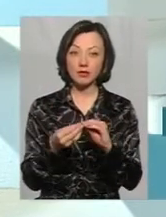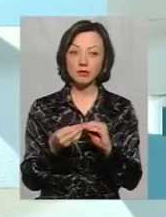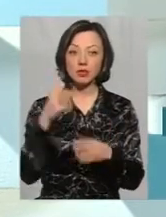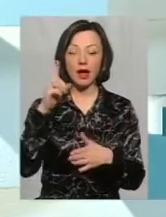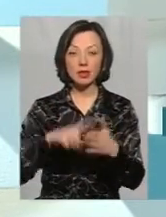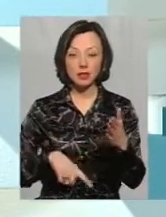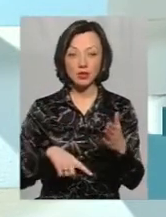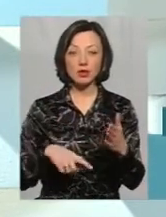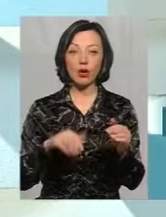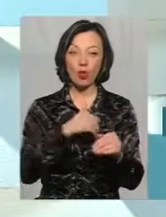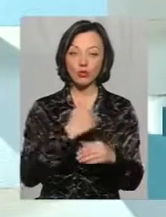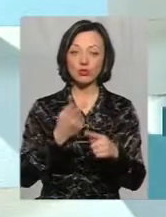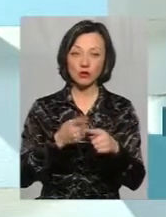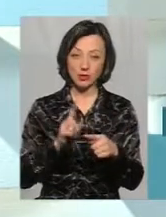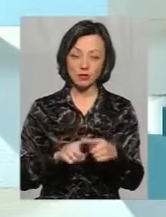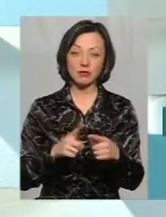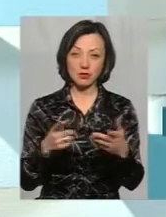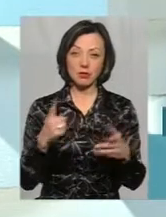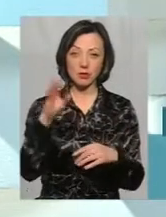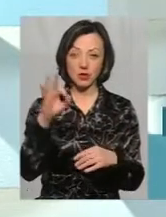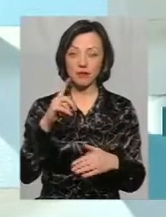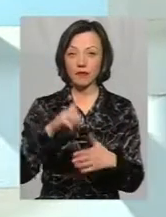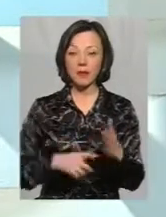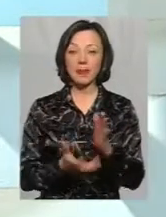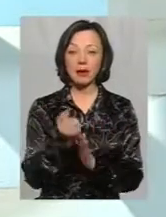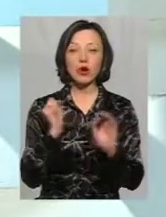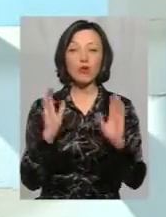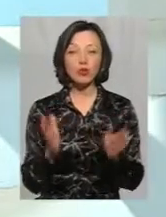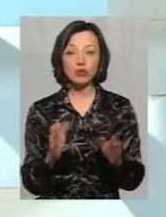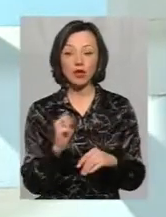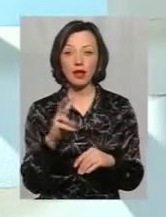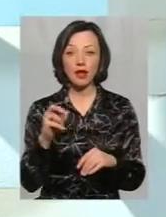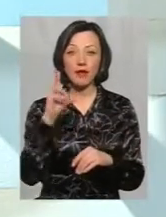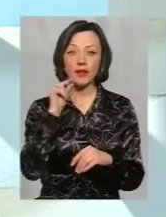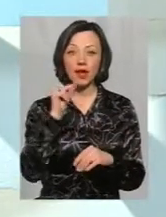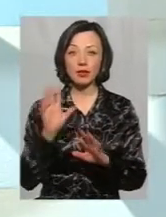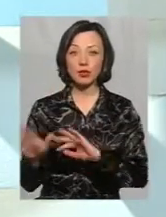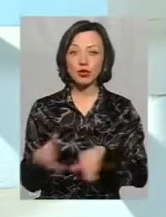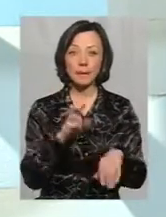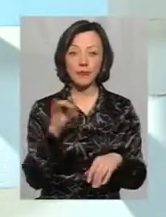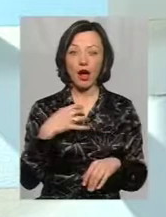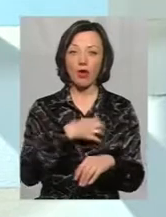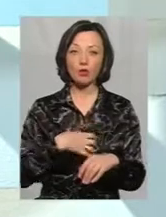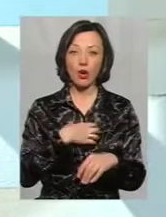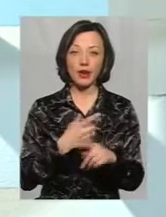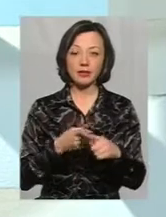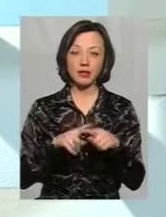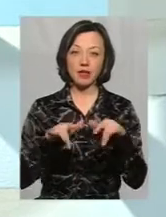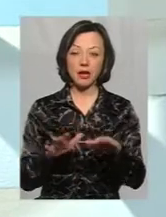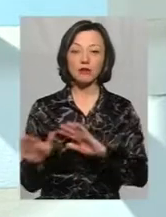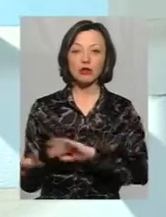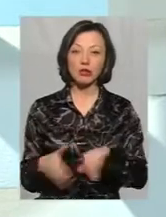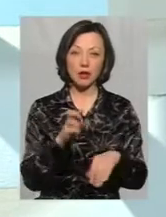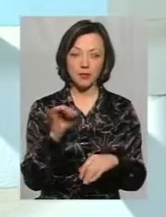надіююся, я хочу в це вірити, я переконаний, що підтримка буде, але дата пройшла би, і актуальність цієї акції теж би